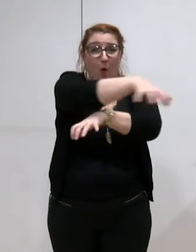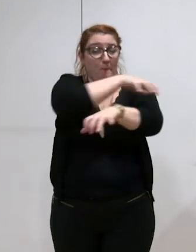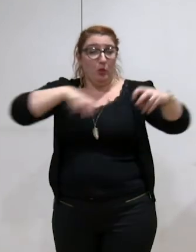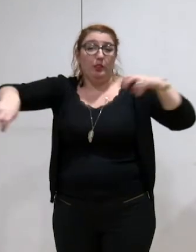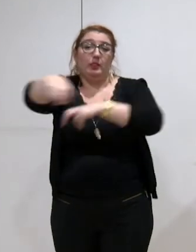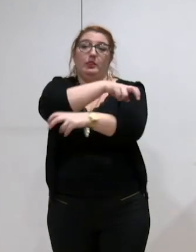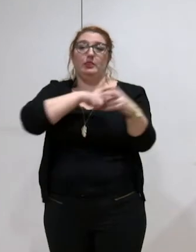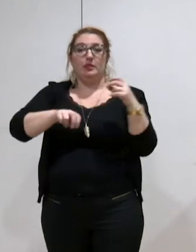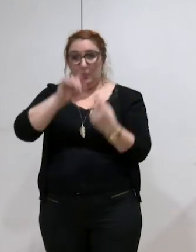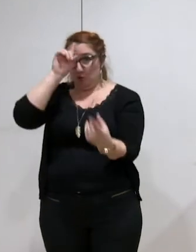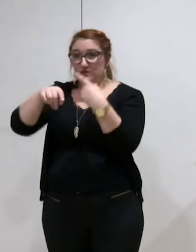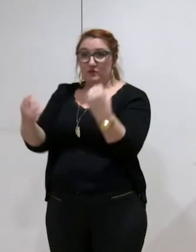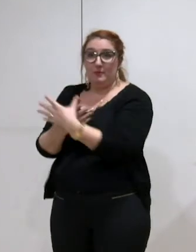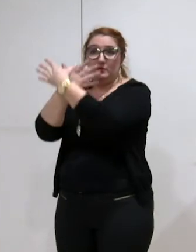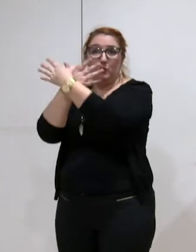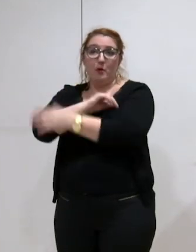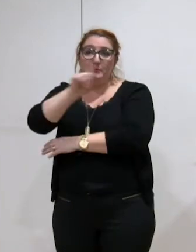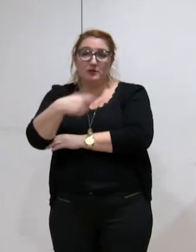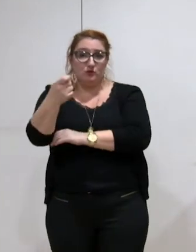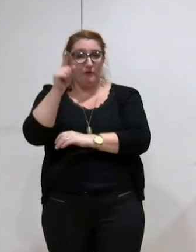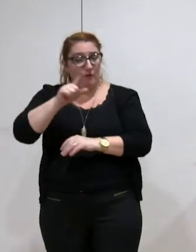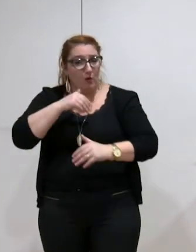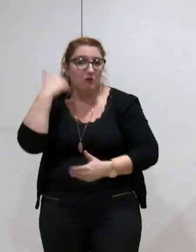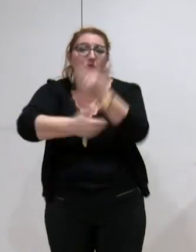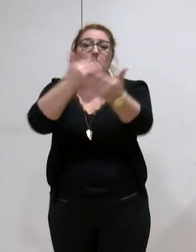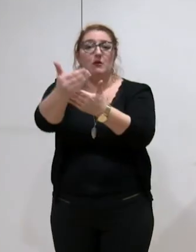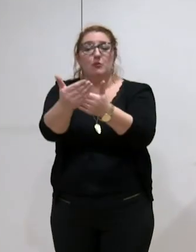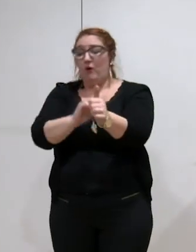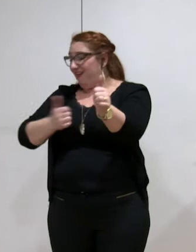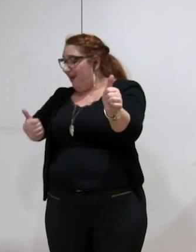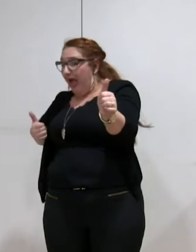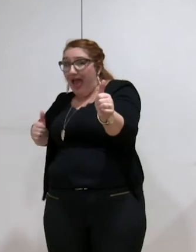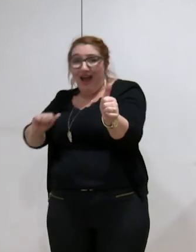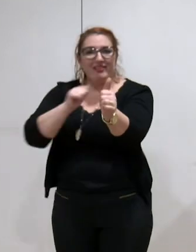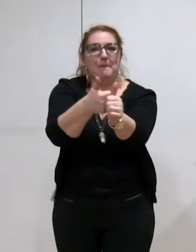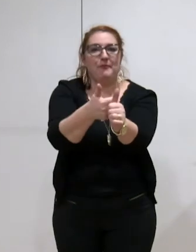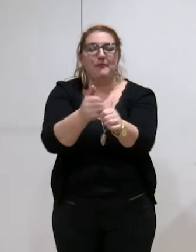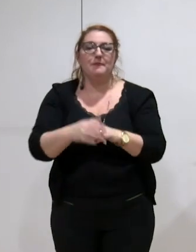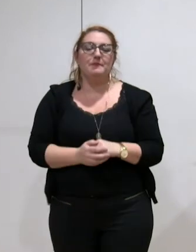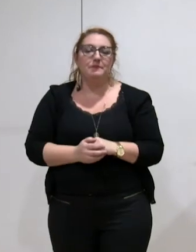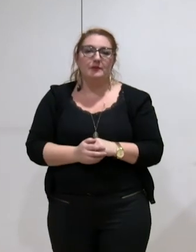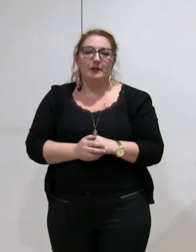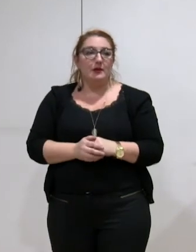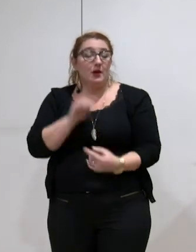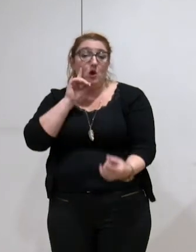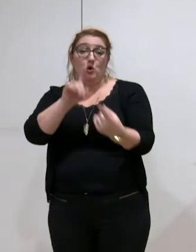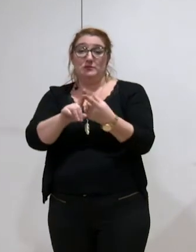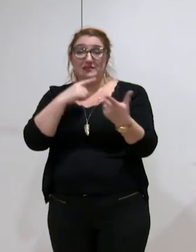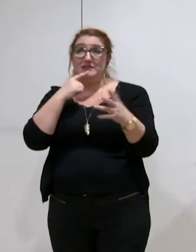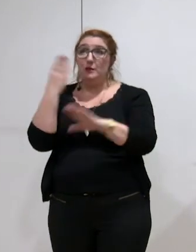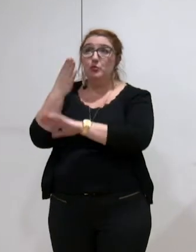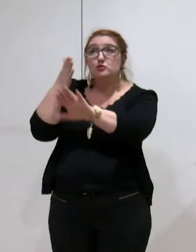pour rattraper ce décalage. C'est aussi anticiper les besoins, les défis auxquels nous devrons, demain,